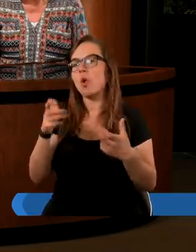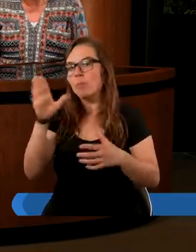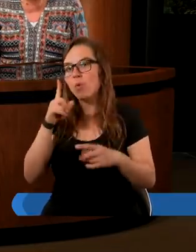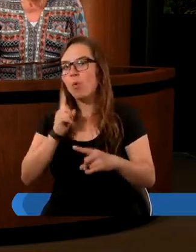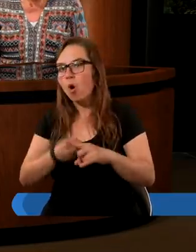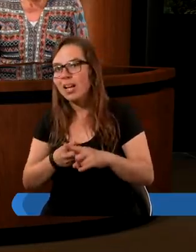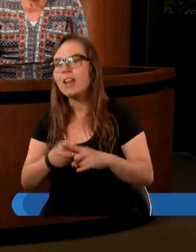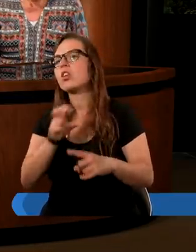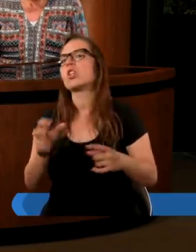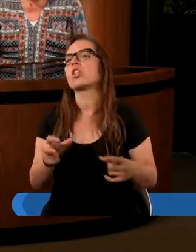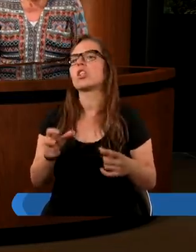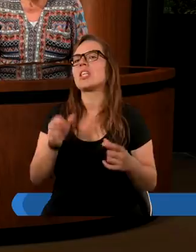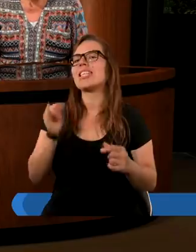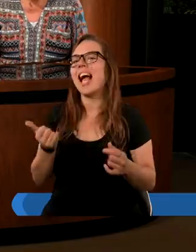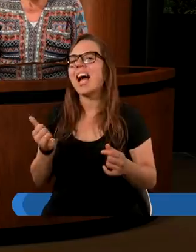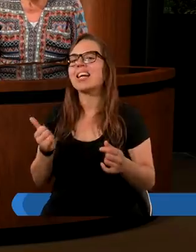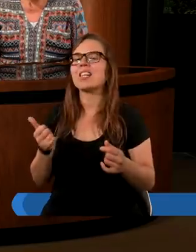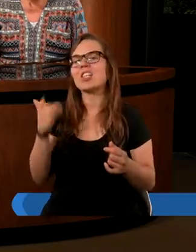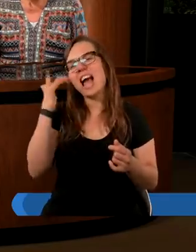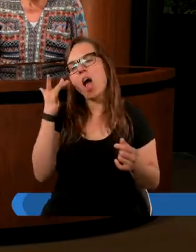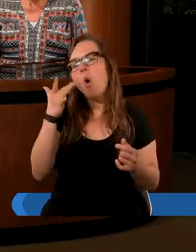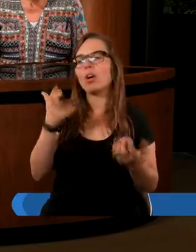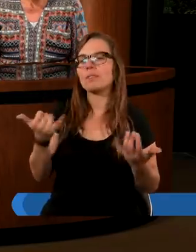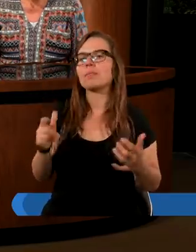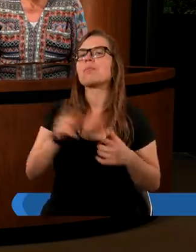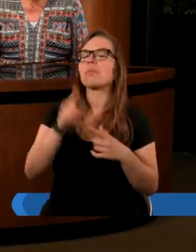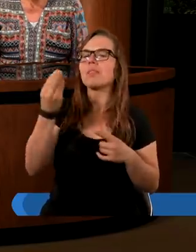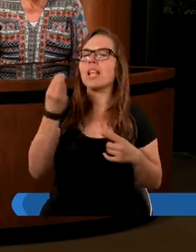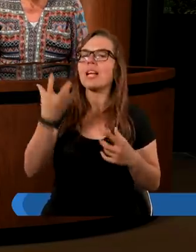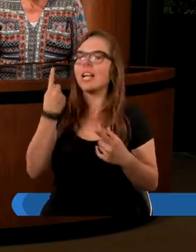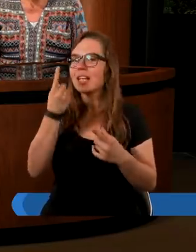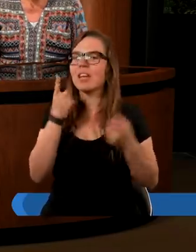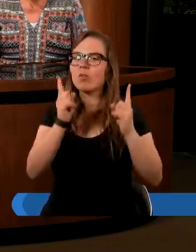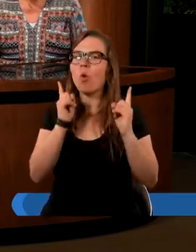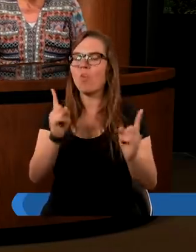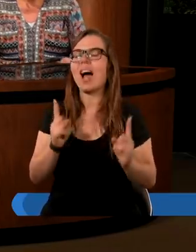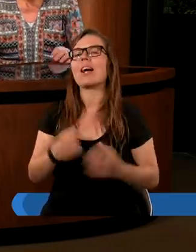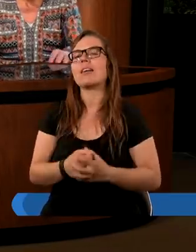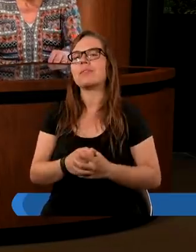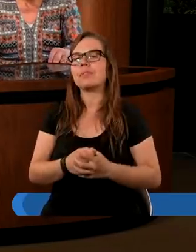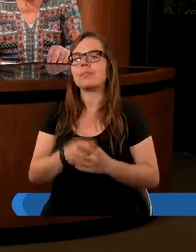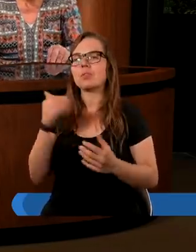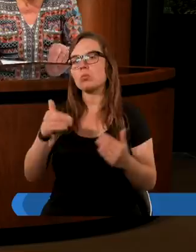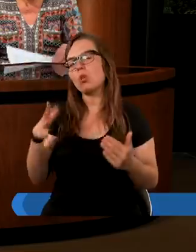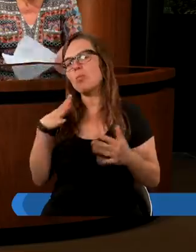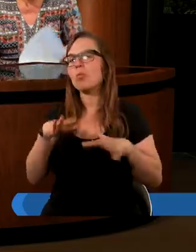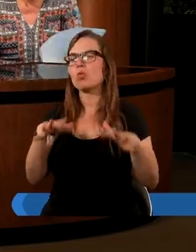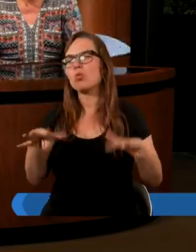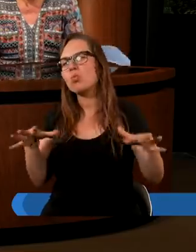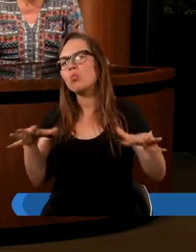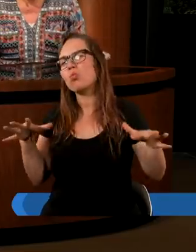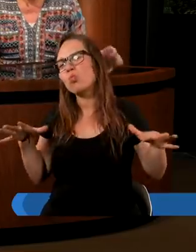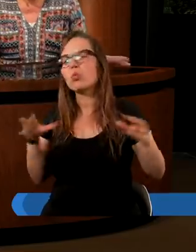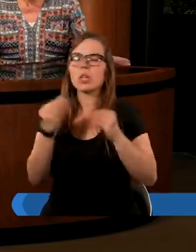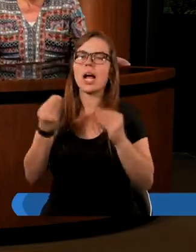postanowił? Czy jakieś teorie? Ale jeszcze na jedną rzecz zwróćmy uwagę. Moglibyśmy dużo jeszcze